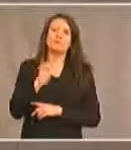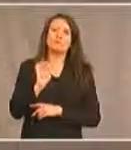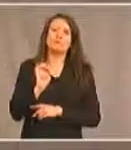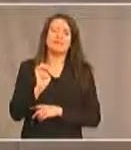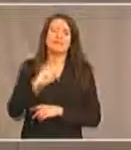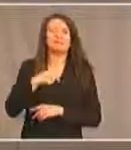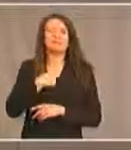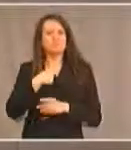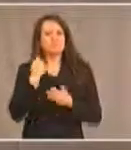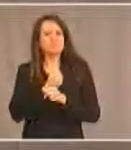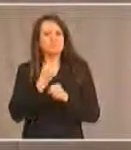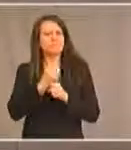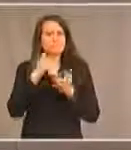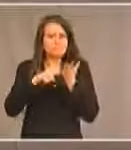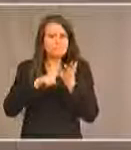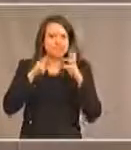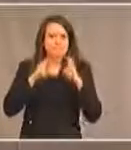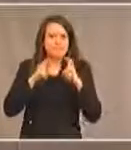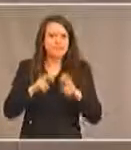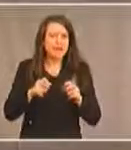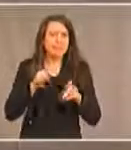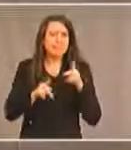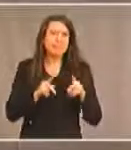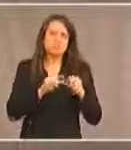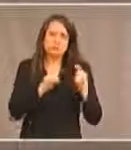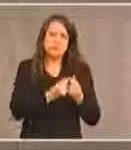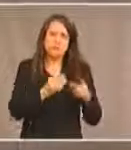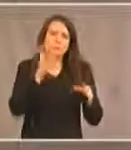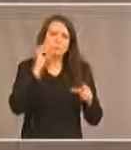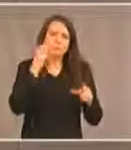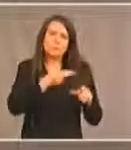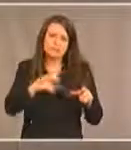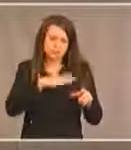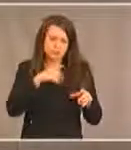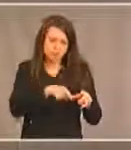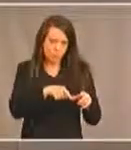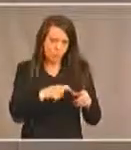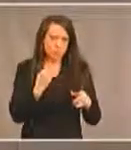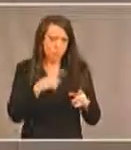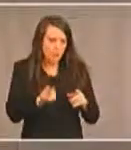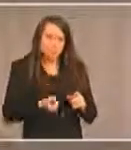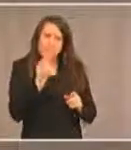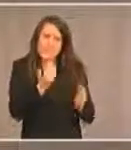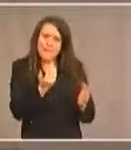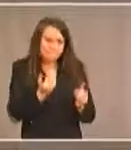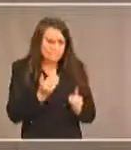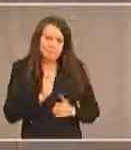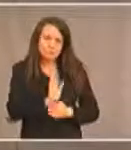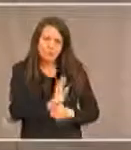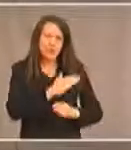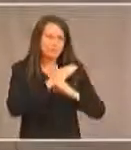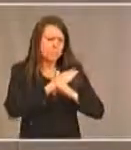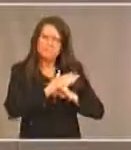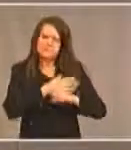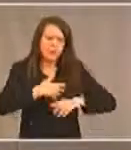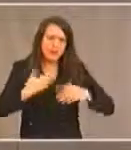une enquête sur les Autochtones ayant un handicap pour mieux comprendre leurs besoins et les obstacles auxquels ils sont